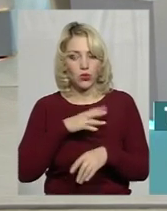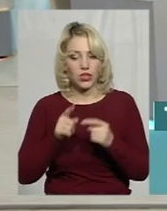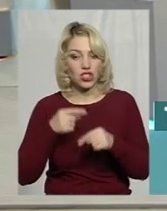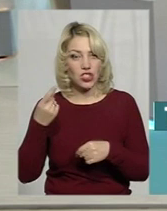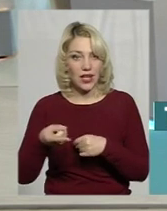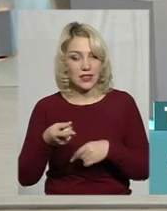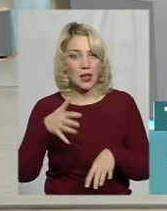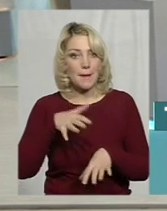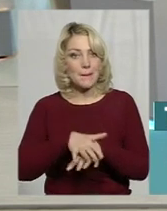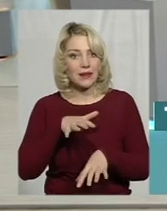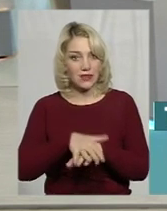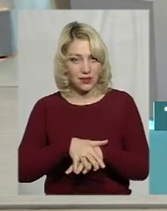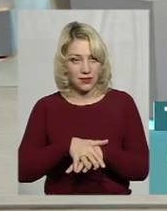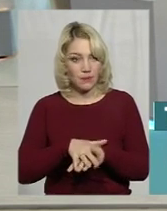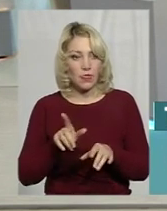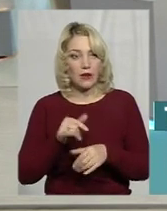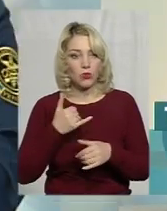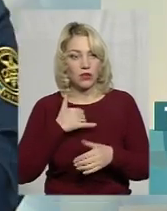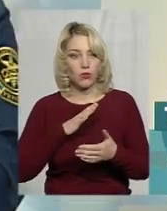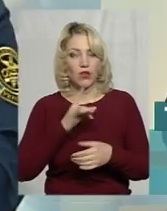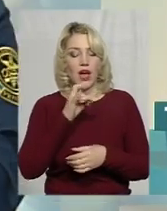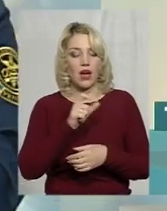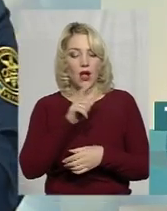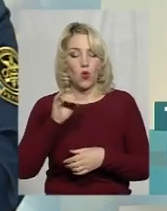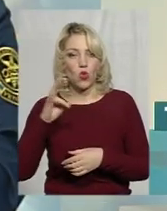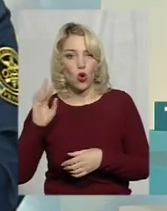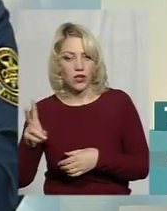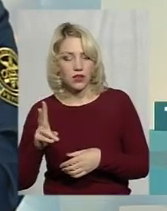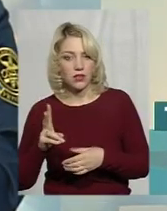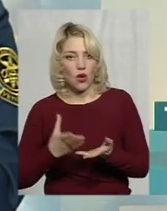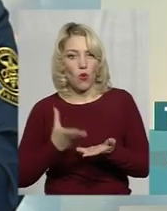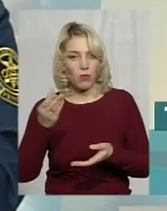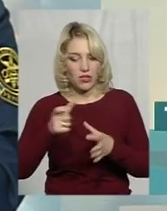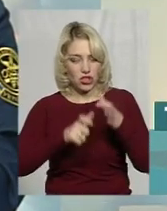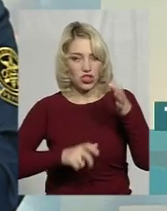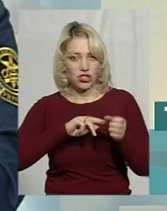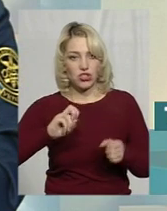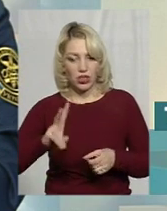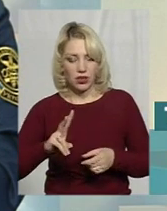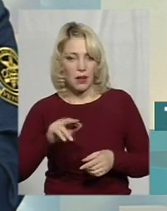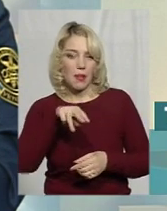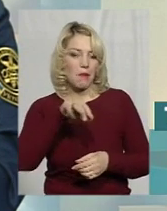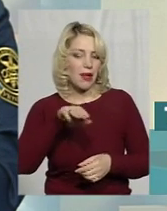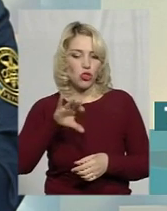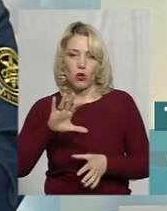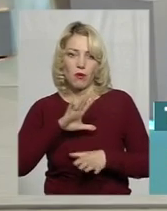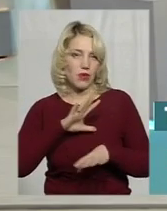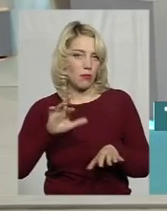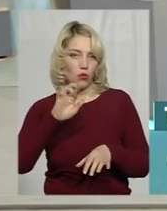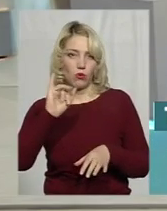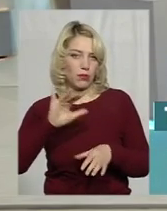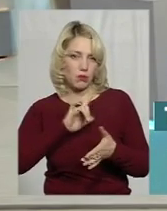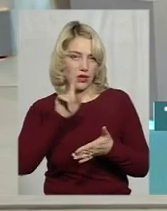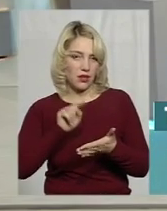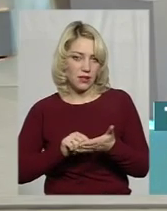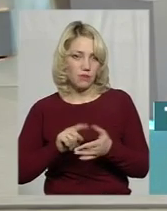банки, щоб в нас були рахунок фактура, оплочений з початками, в митниці б тоді взагалі не виникало жодних питань. Тому що